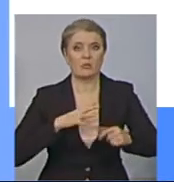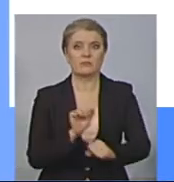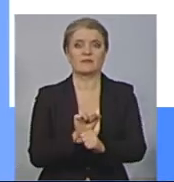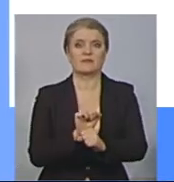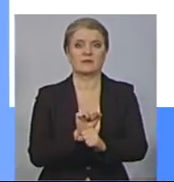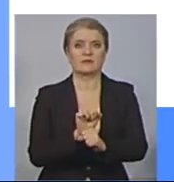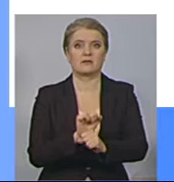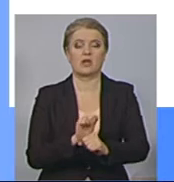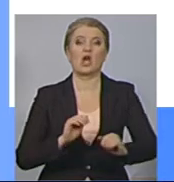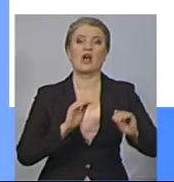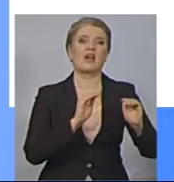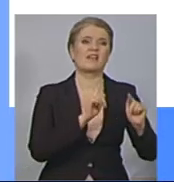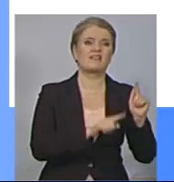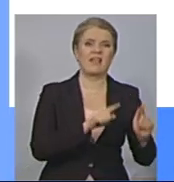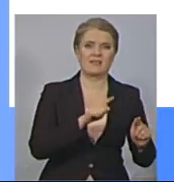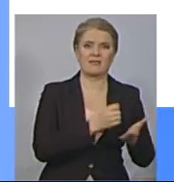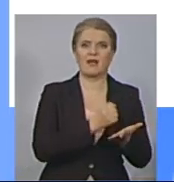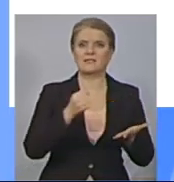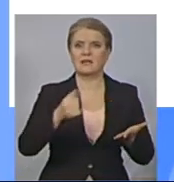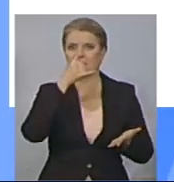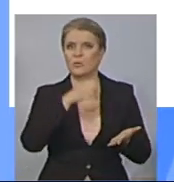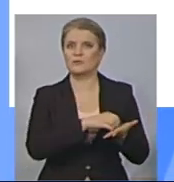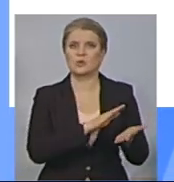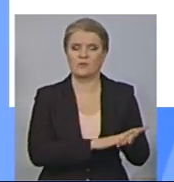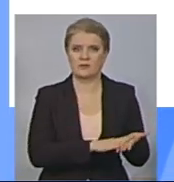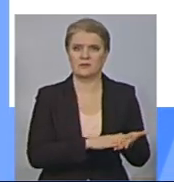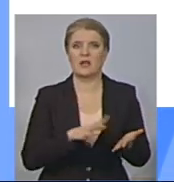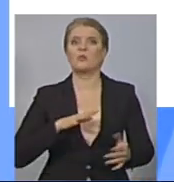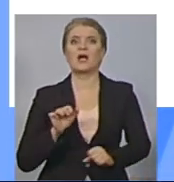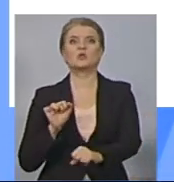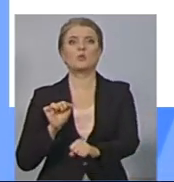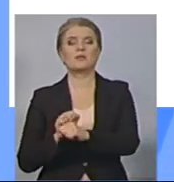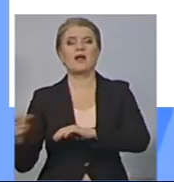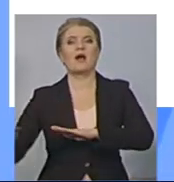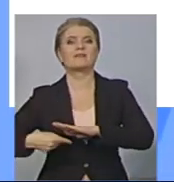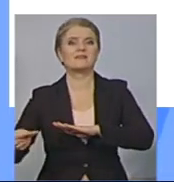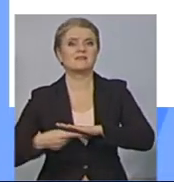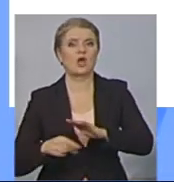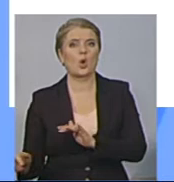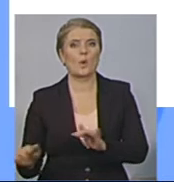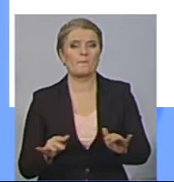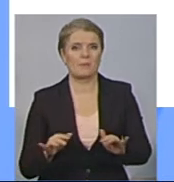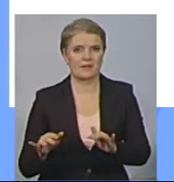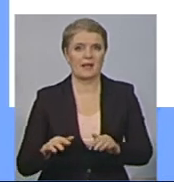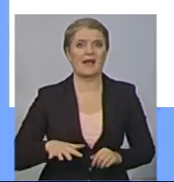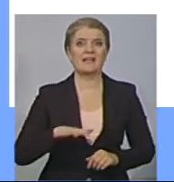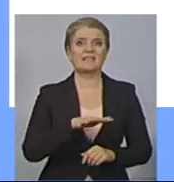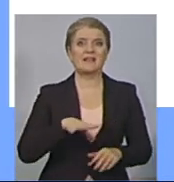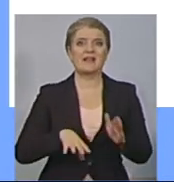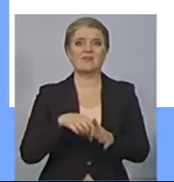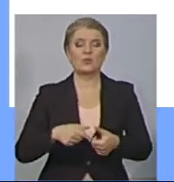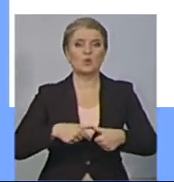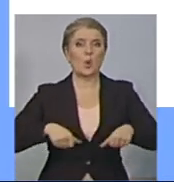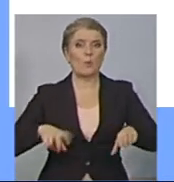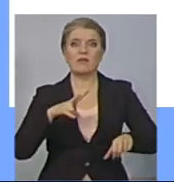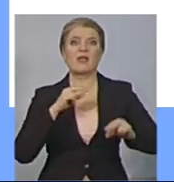Фільського кандидата не змогли зареєструватися. Була призупинена агітаційна виборча кампанія. Територіальні виборчі комісії не працювали в тому